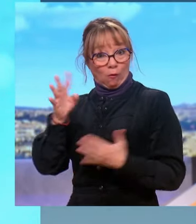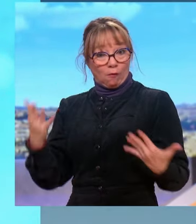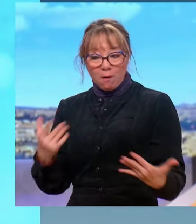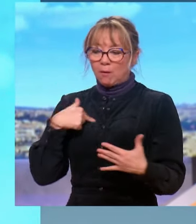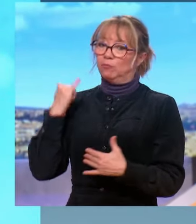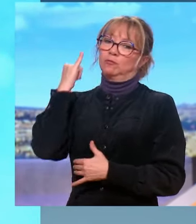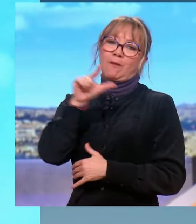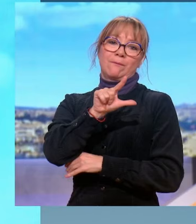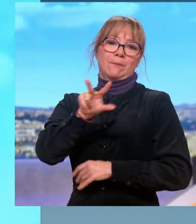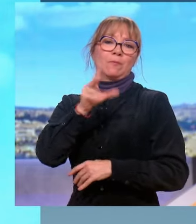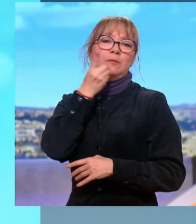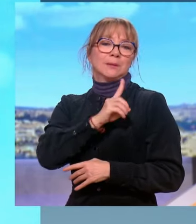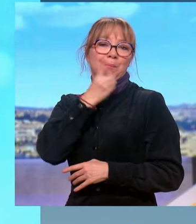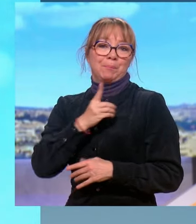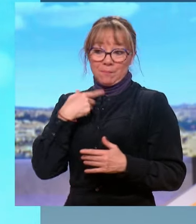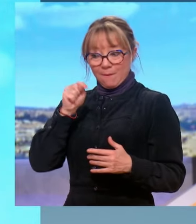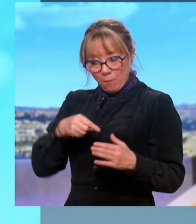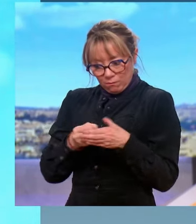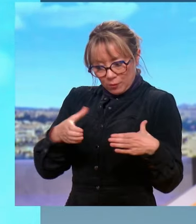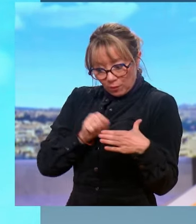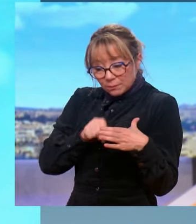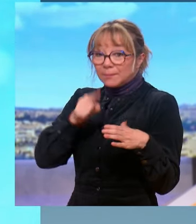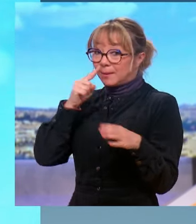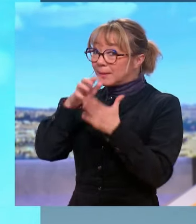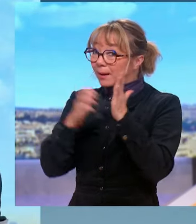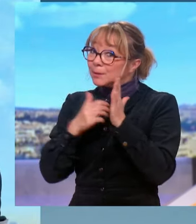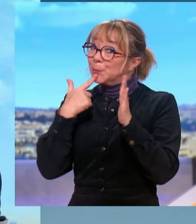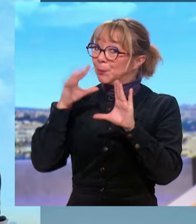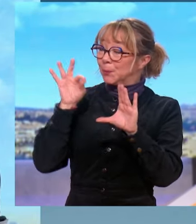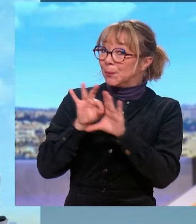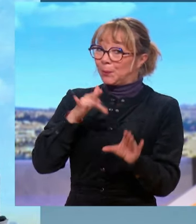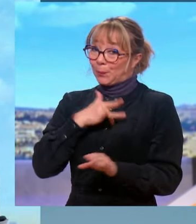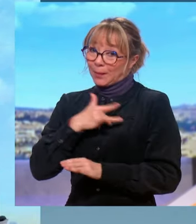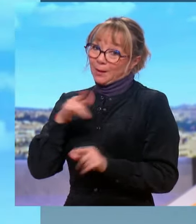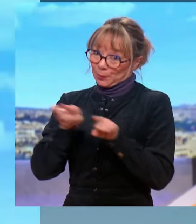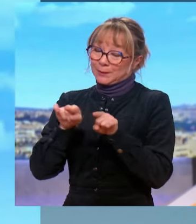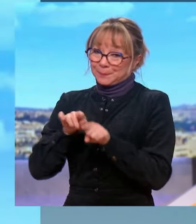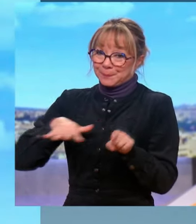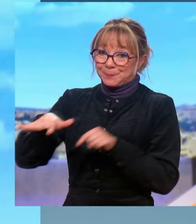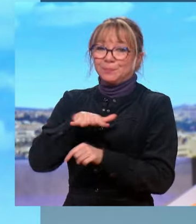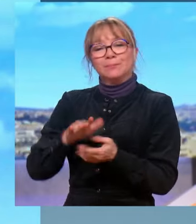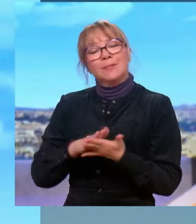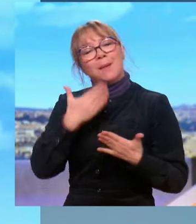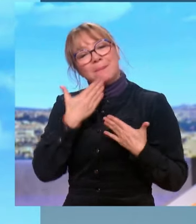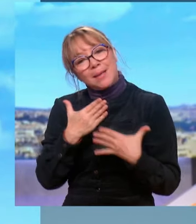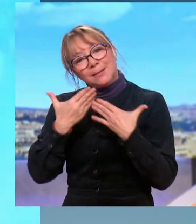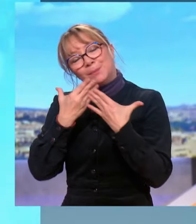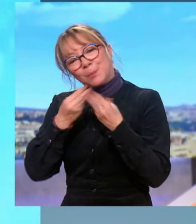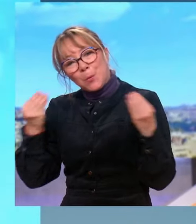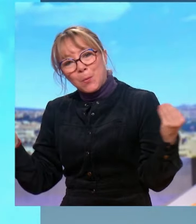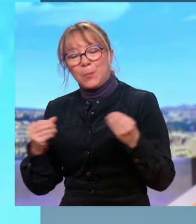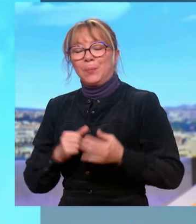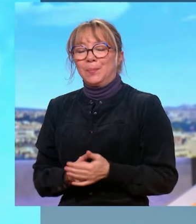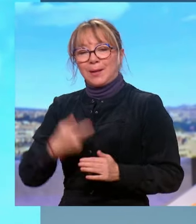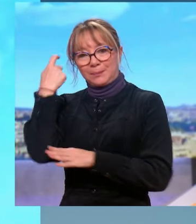décembre. Et donc on doit être capable de trouver cette majorité parce que c'est un texte utile et attendu par les Français. Vous serez en tout cas dans l'hémicycle vous-même lundi. Merci beaucoup Pierre-Alexandre Anglade,